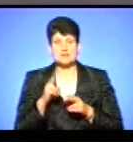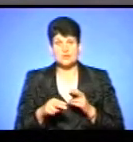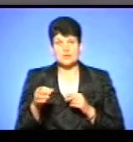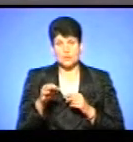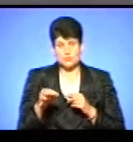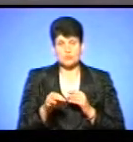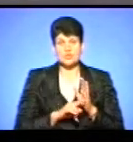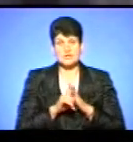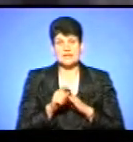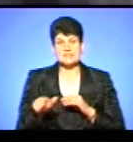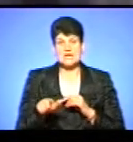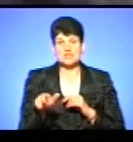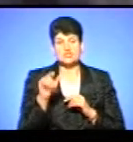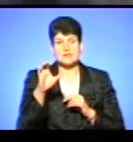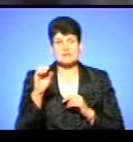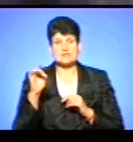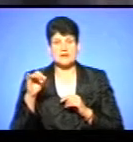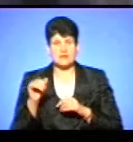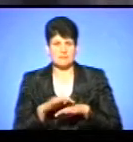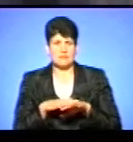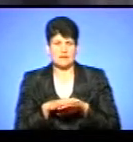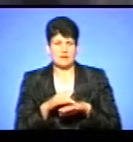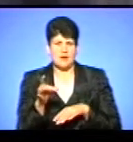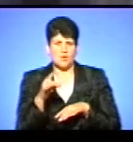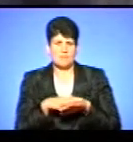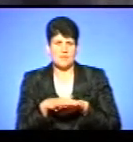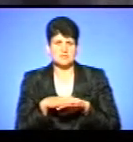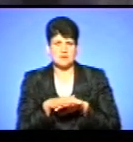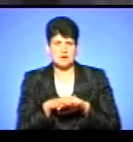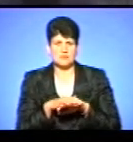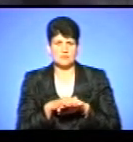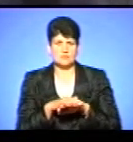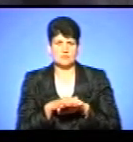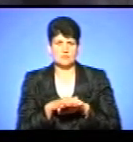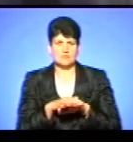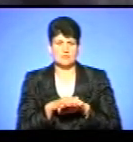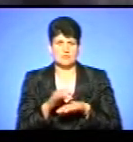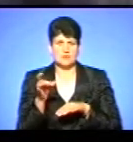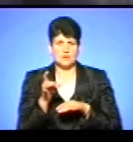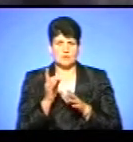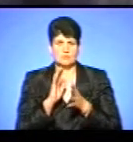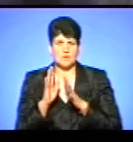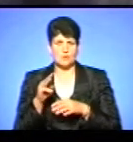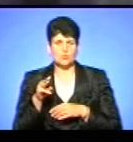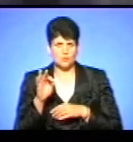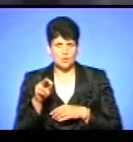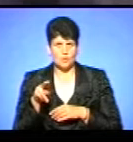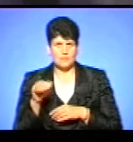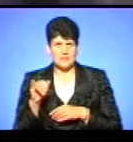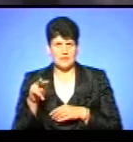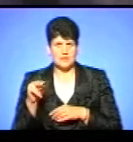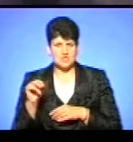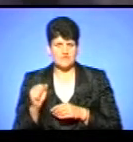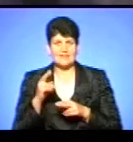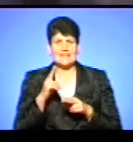починається річка Серед, і в районі базару ті стоки попадають в річку Серед. Чи я так розумію? Ну, в кінці